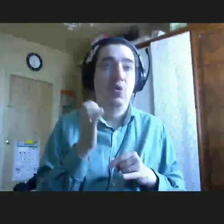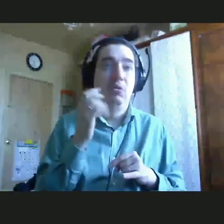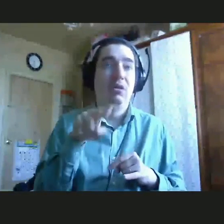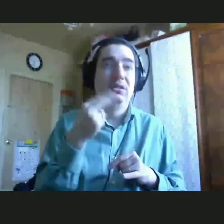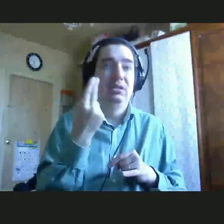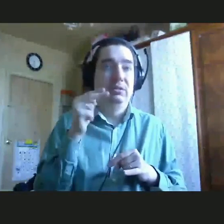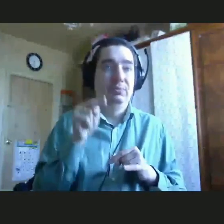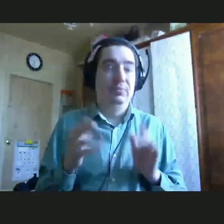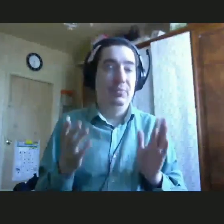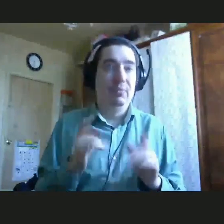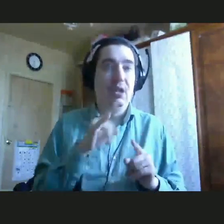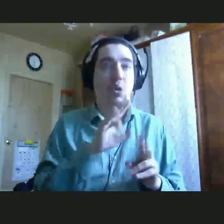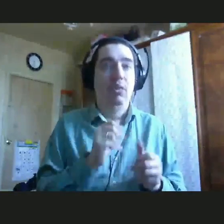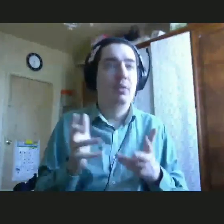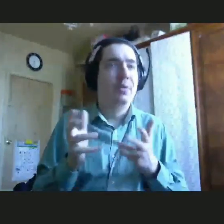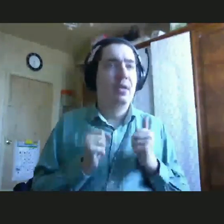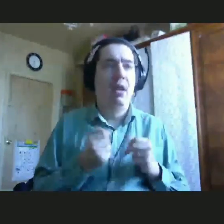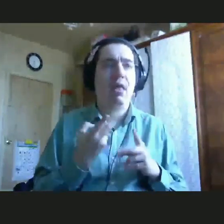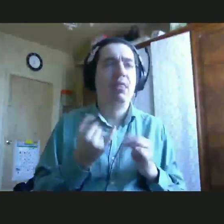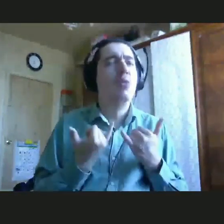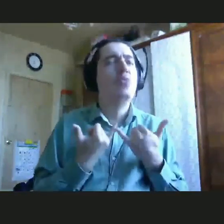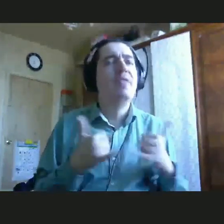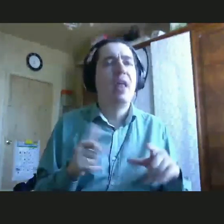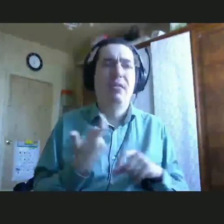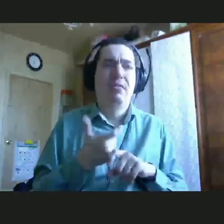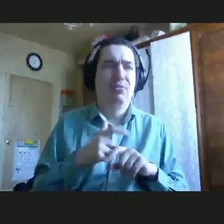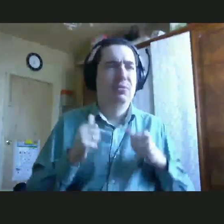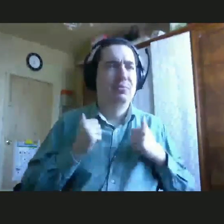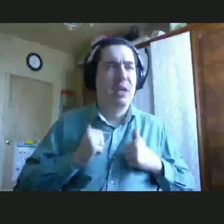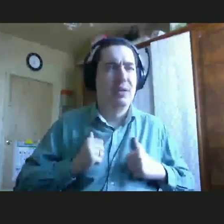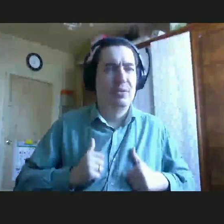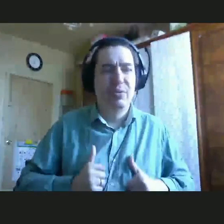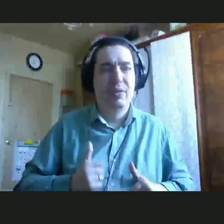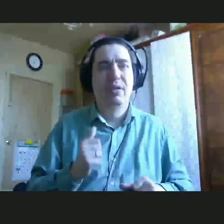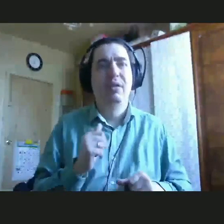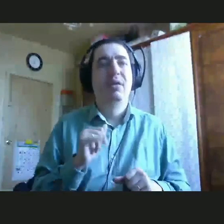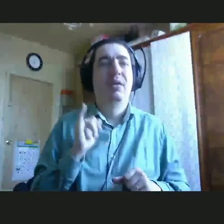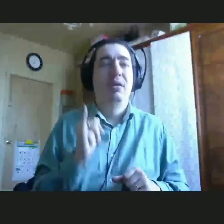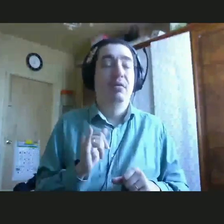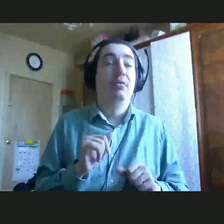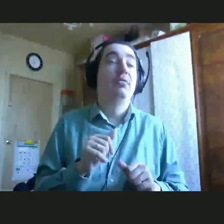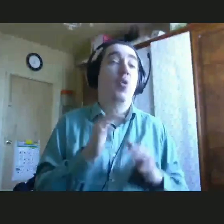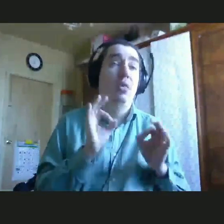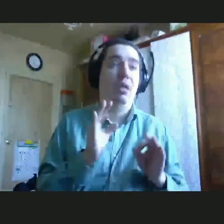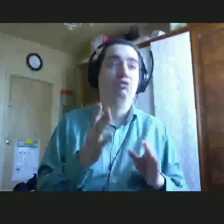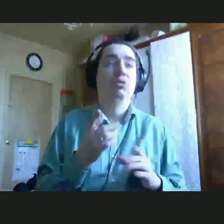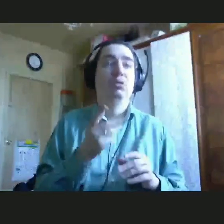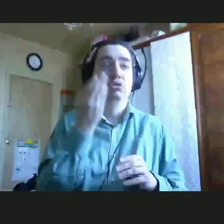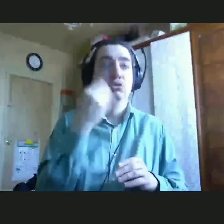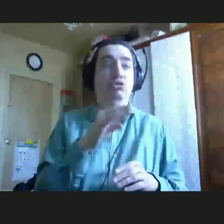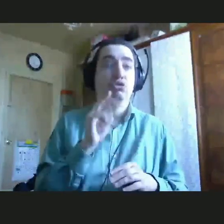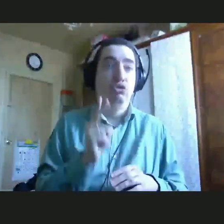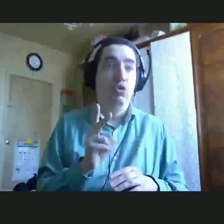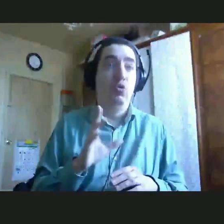И она приняла это на удивление спокойно, включенно. Конечно, в первости это был шок, но она каждый